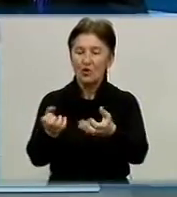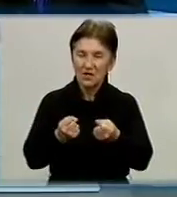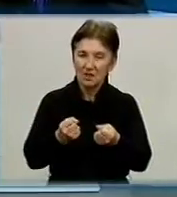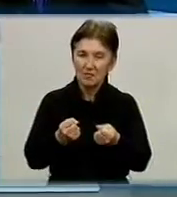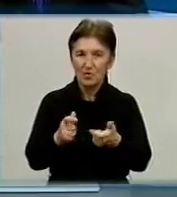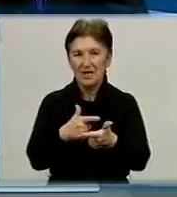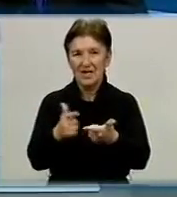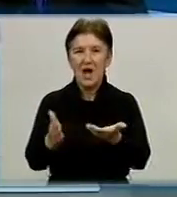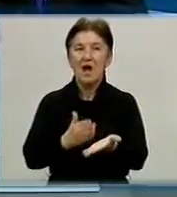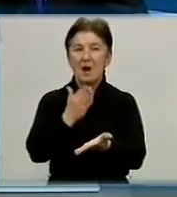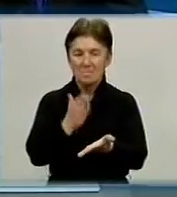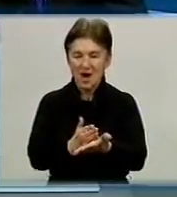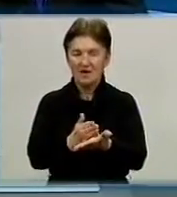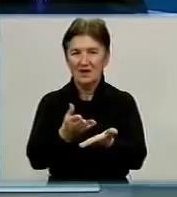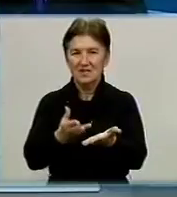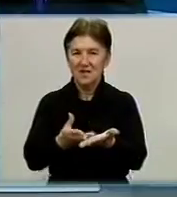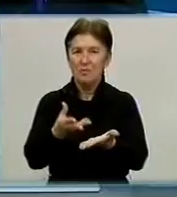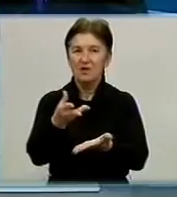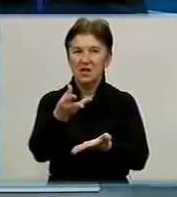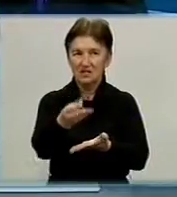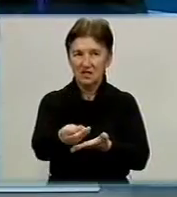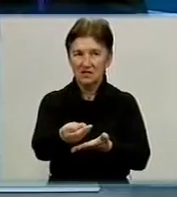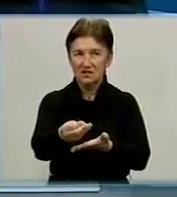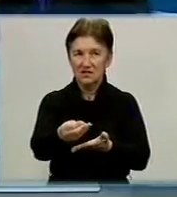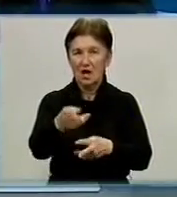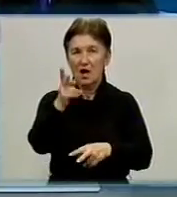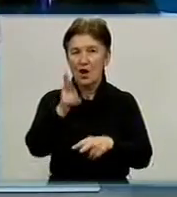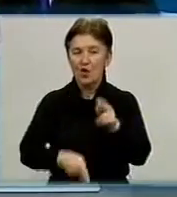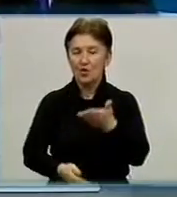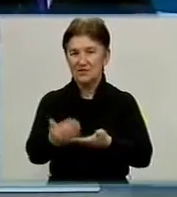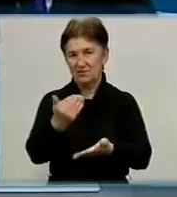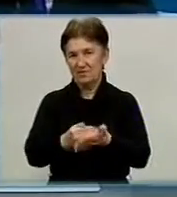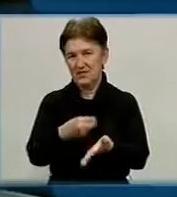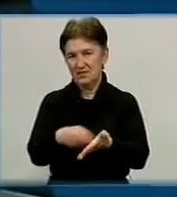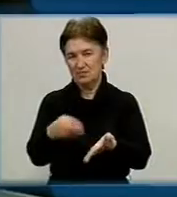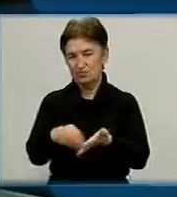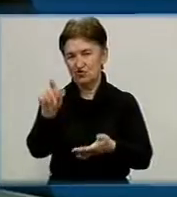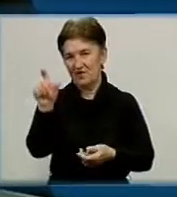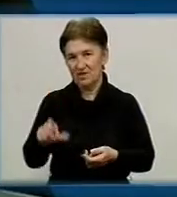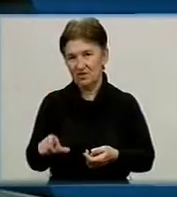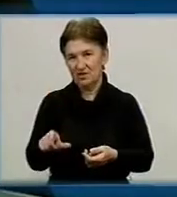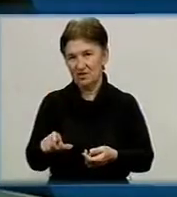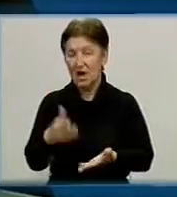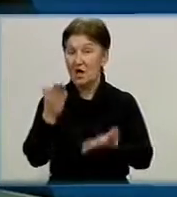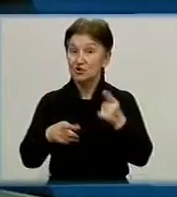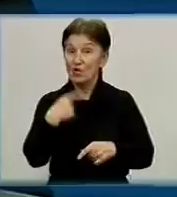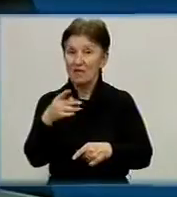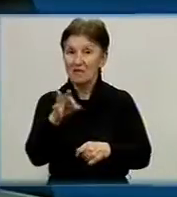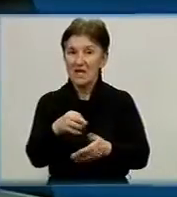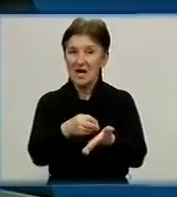яку має заплатити кінцевий споживач. Якщо ми говоримо про ціну на